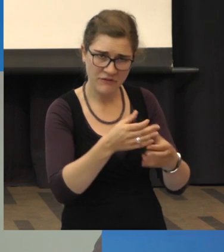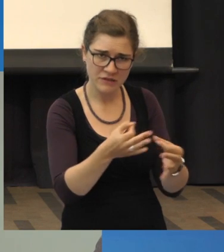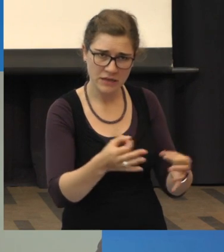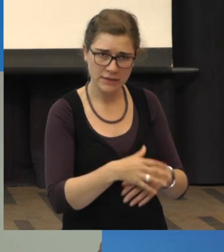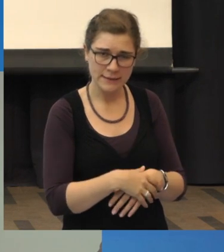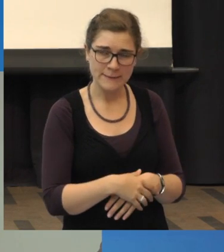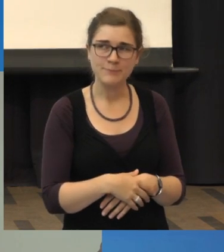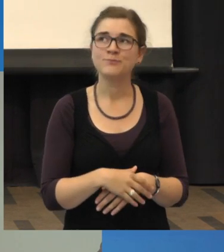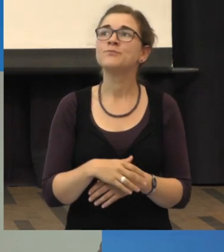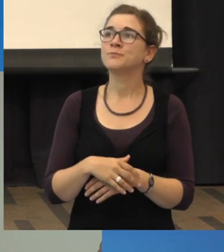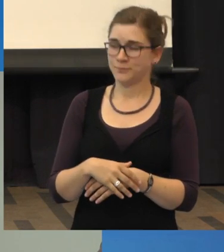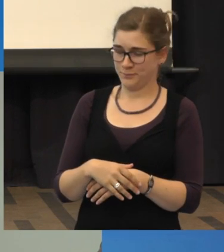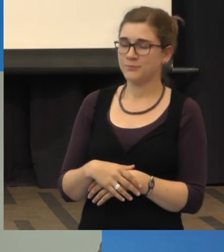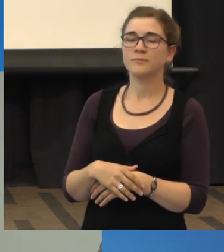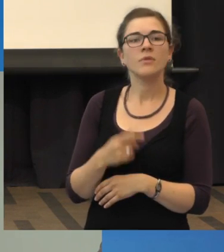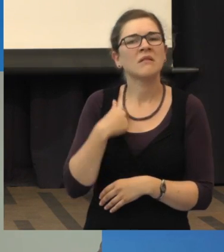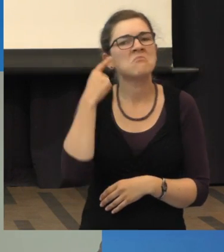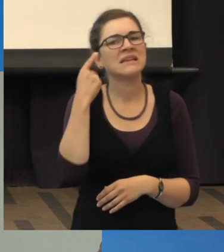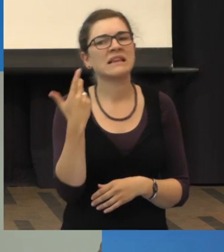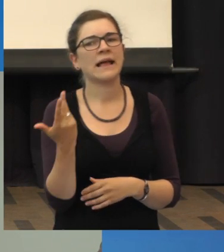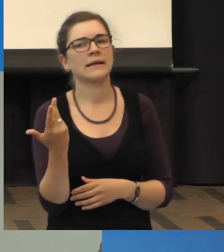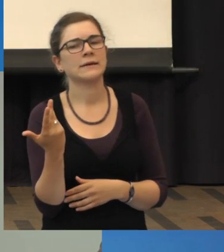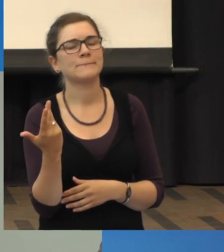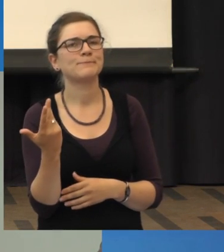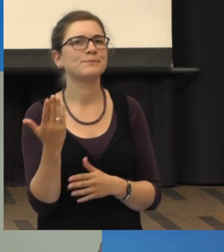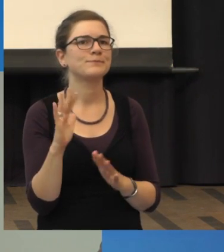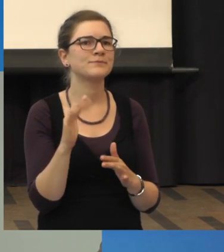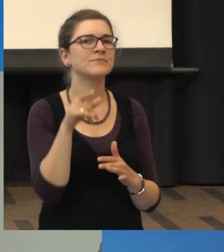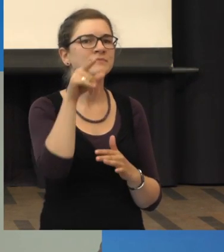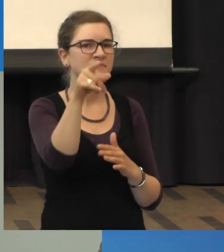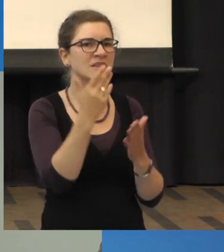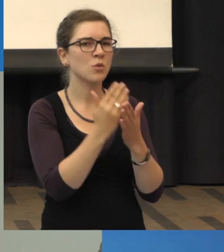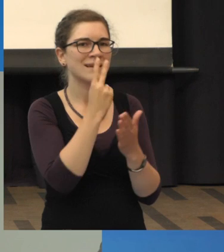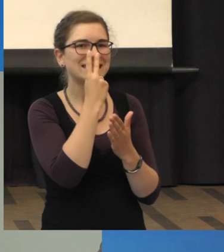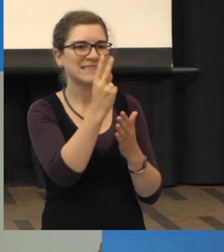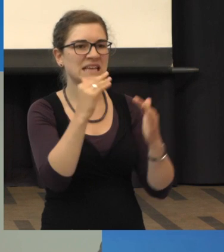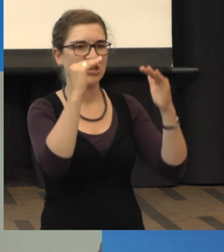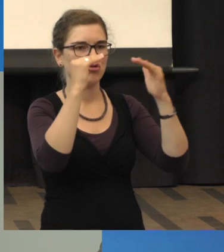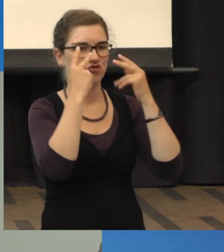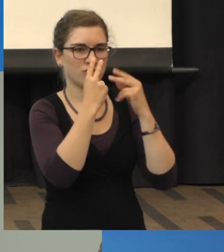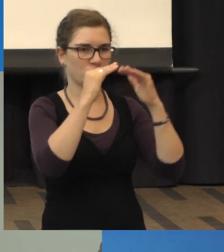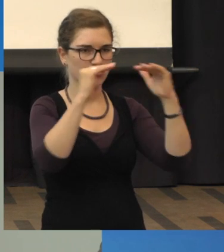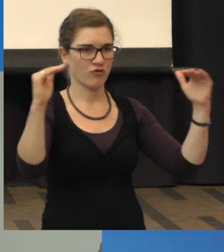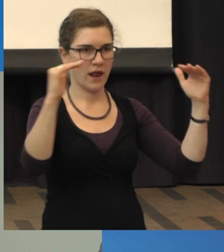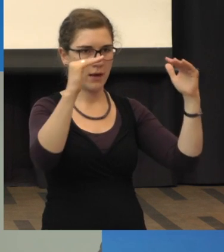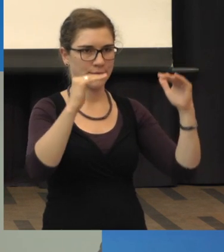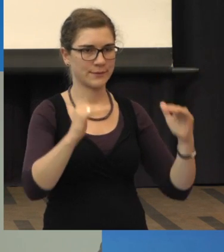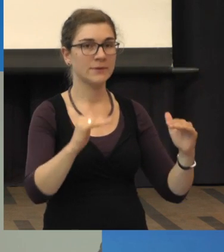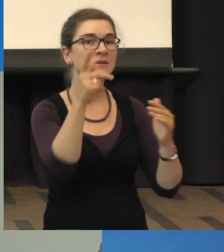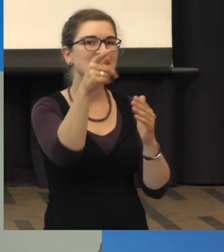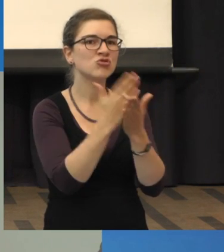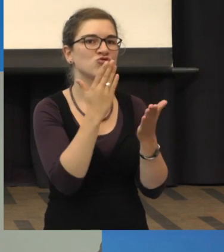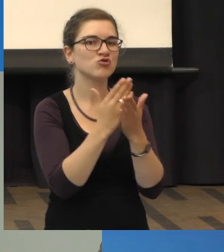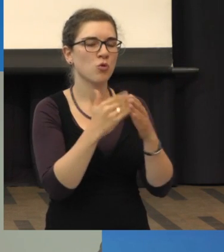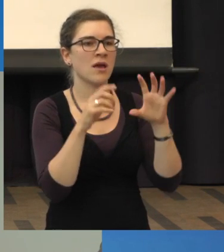Ich mutmaße, dass Sie dann sozusagen unter eine gewisse Seeschwelle gesunken sind und dass wir ein vernarbtes Stadium haben.